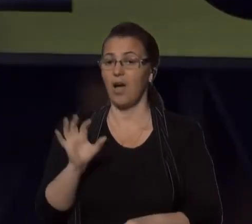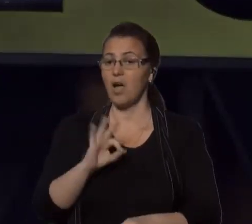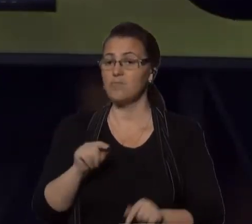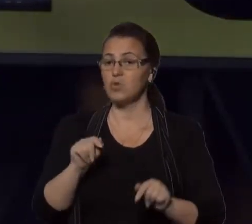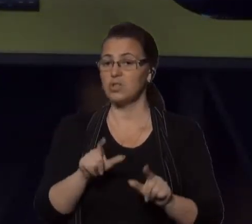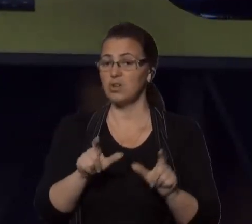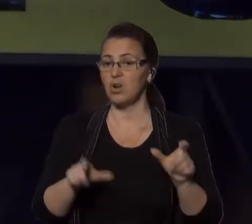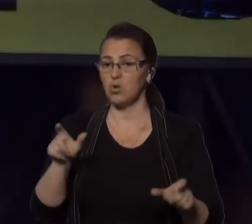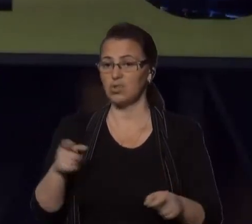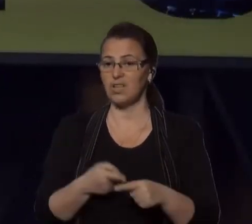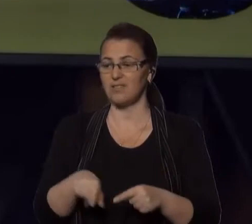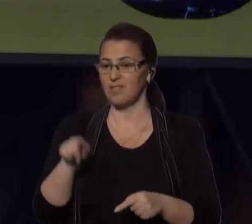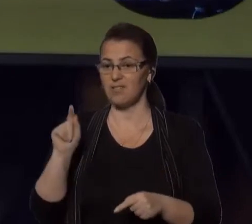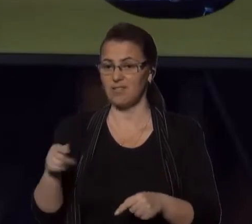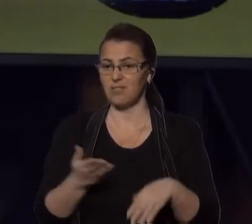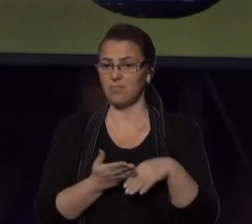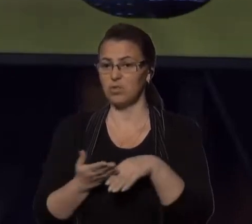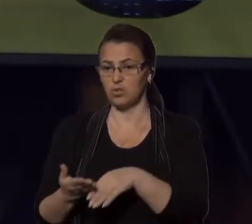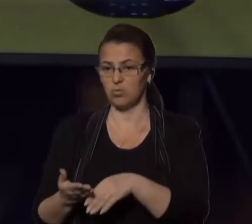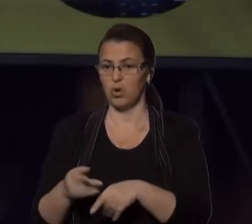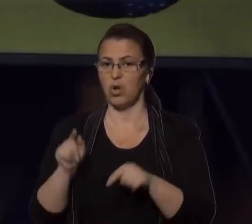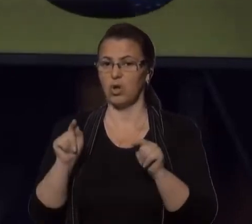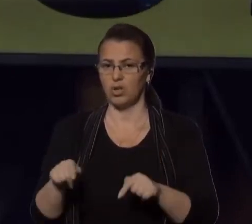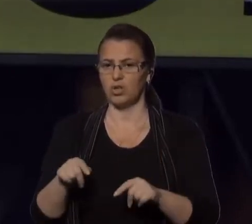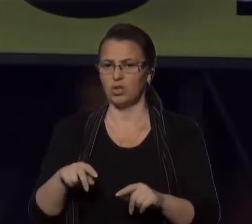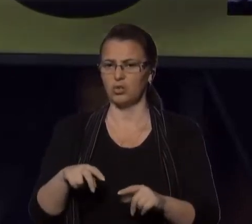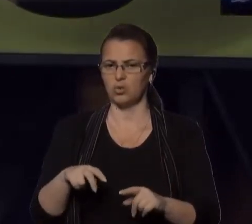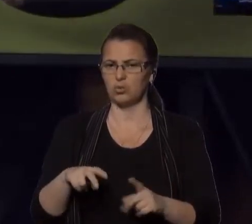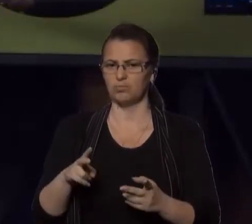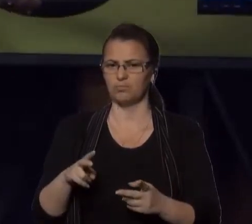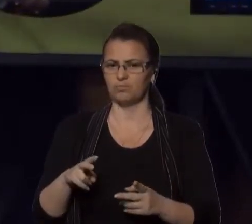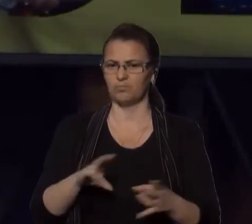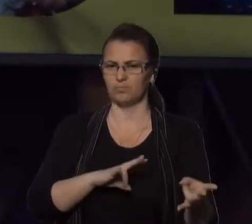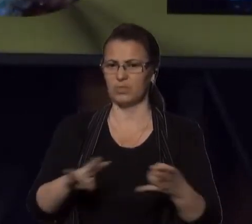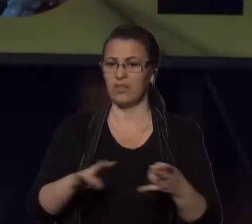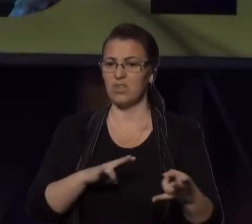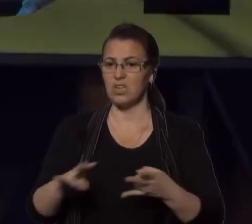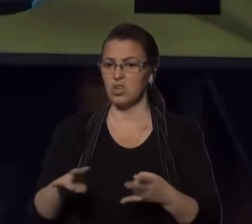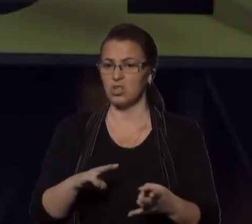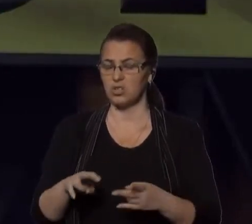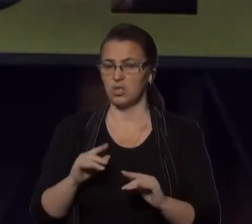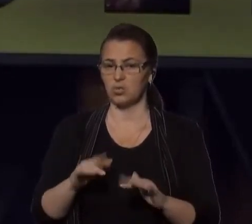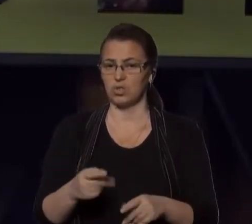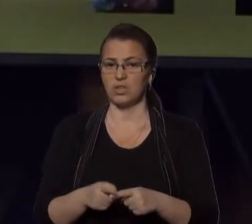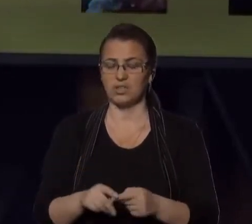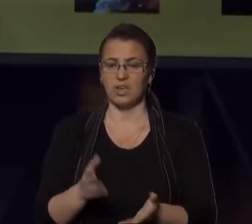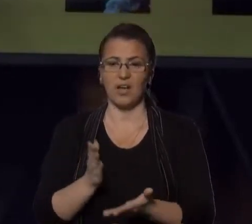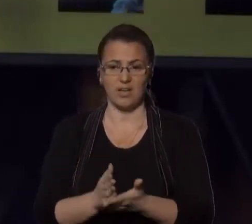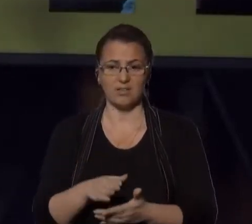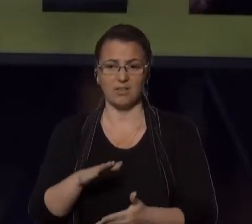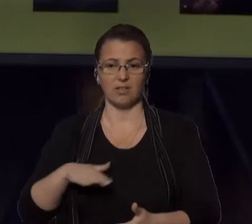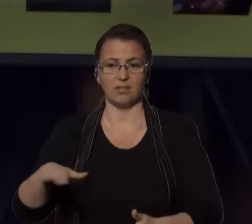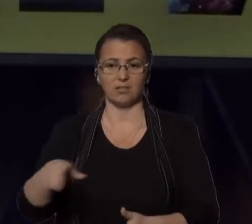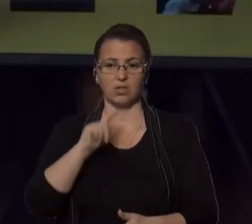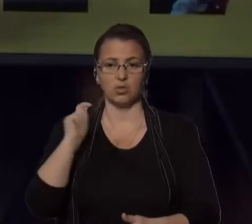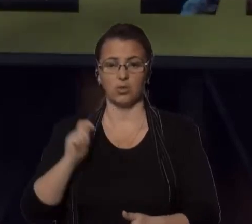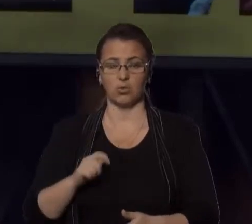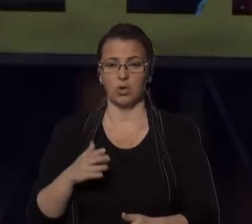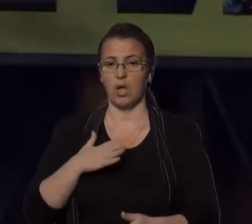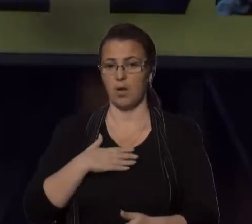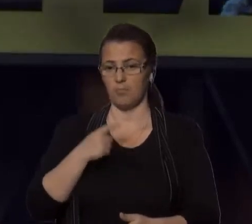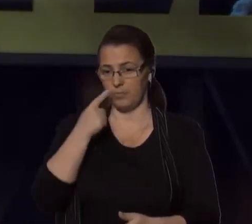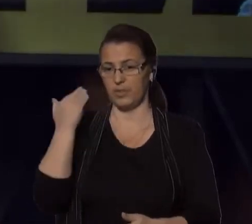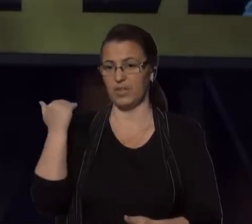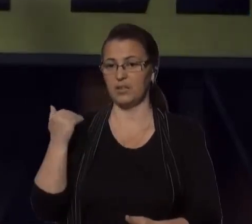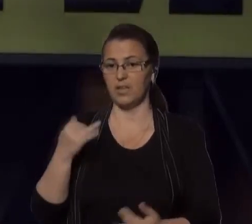їм допомагають. І про ту контрдиверсійну діяльність, яка зараз відбувається на території України. Ми, зокрема, на